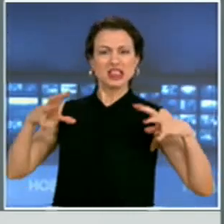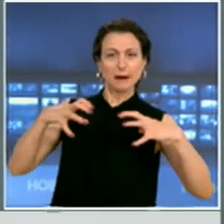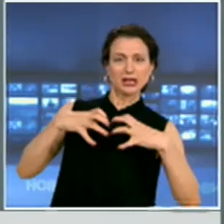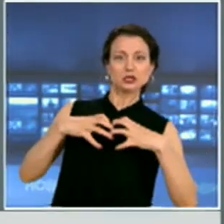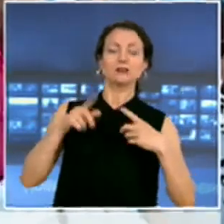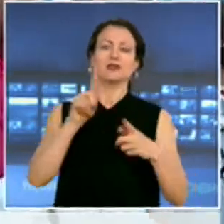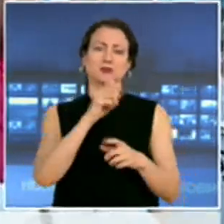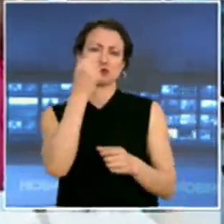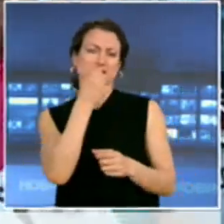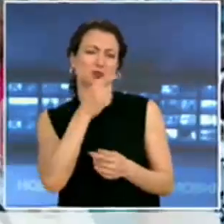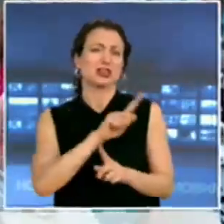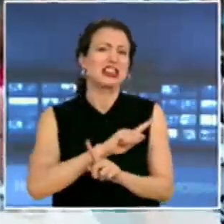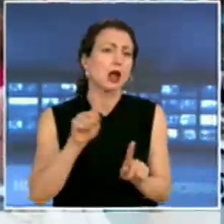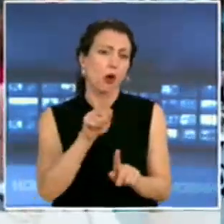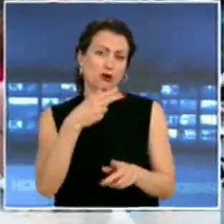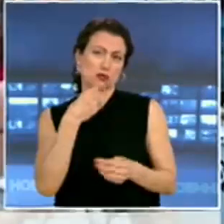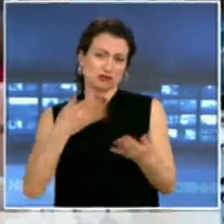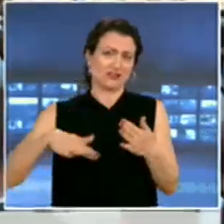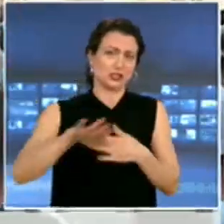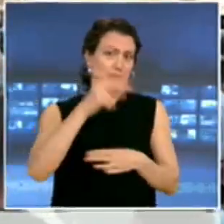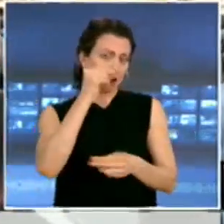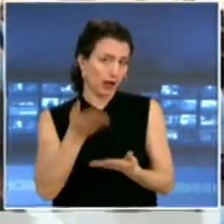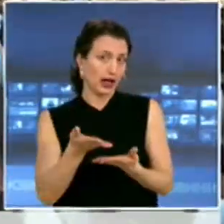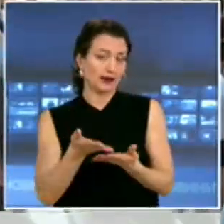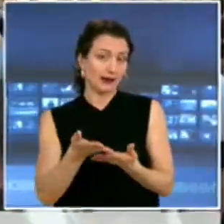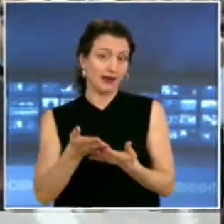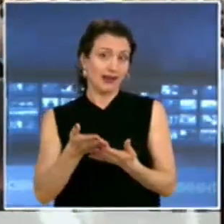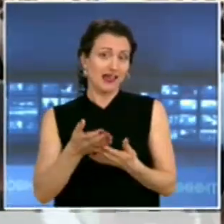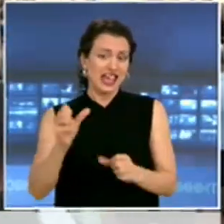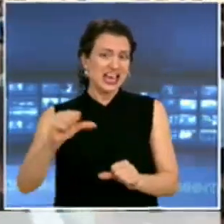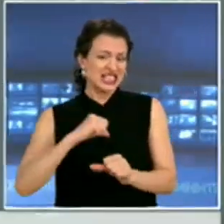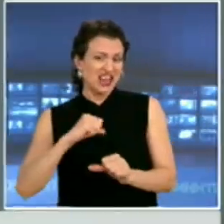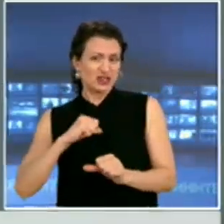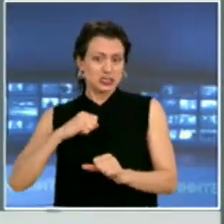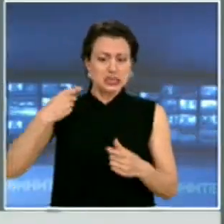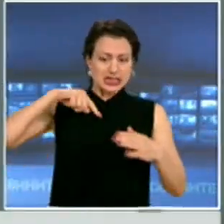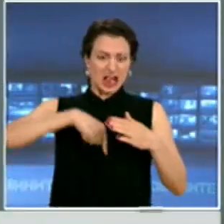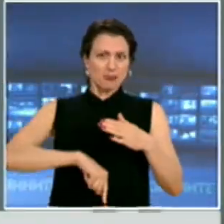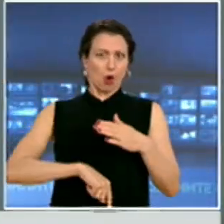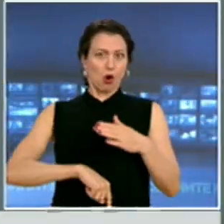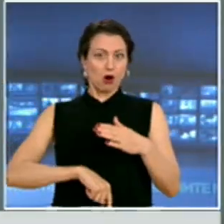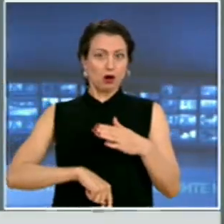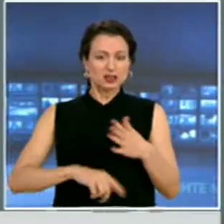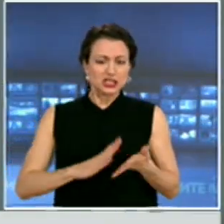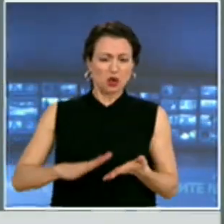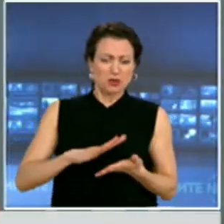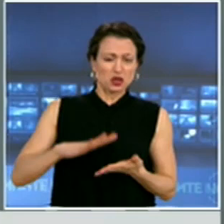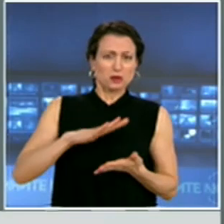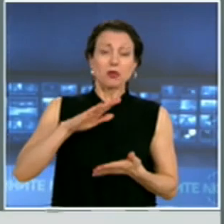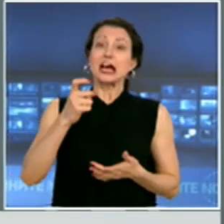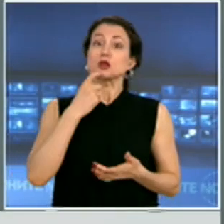който познава ситуацията в България. Гневът е дълбок, трупа не е с години